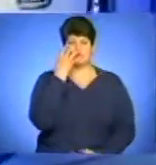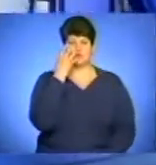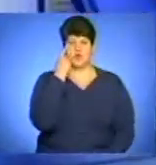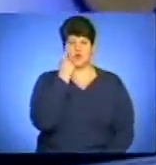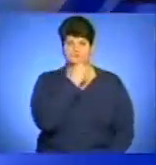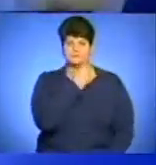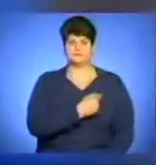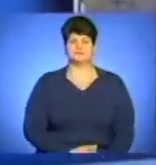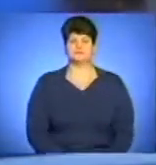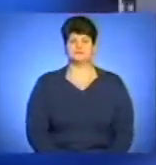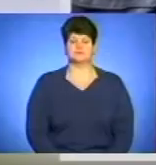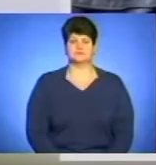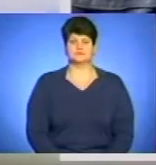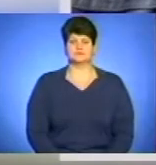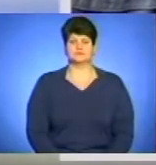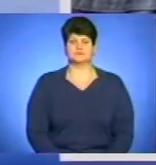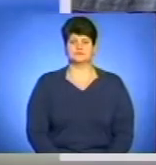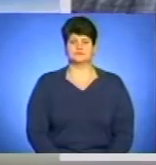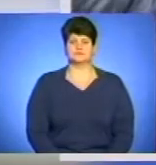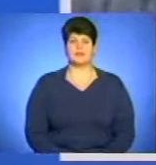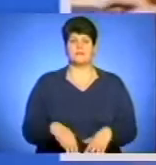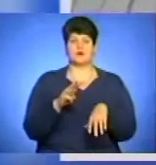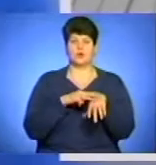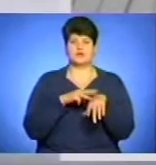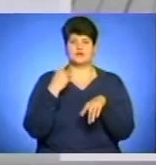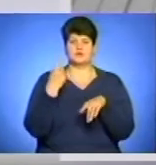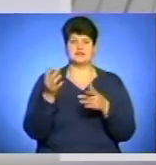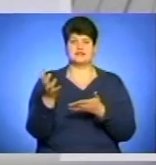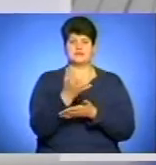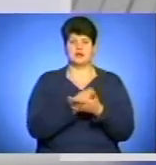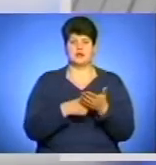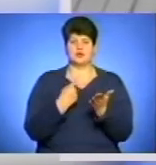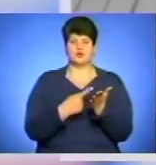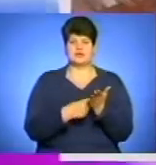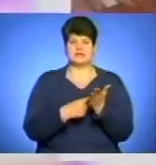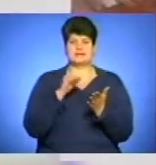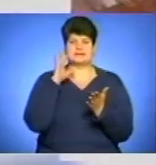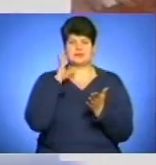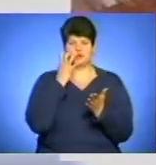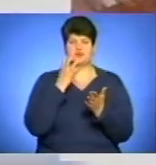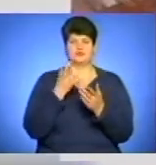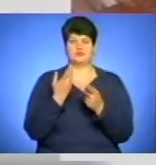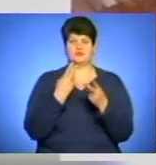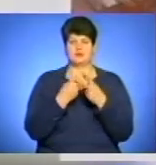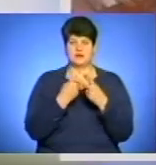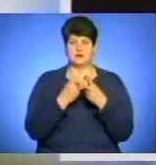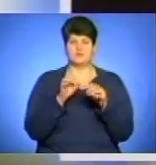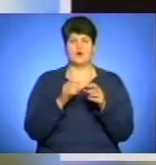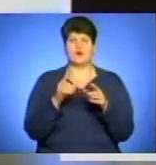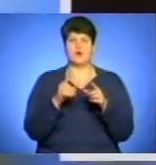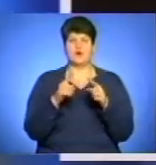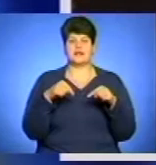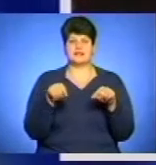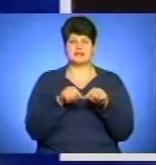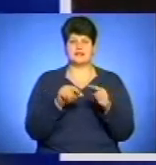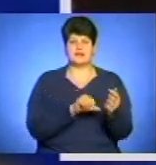Вітаю новини сьогоднішнього дня у СТТБ.